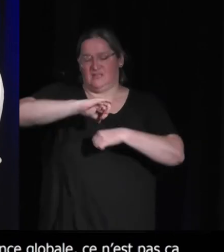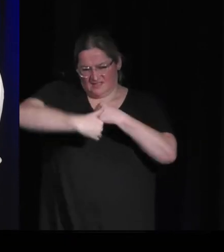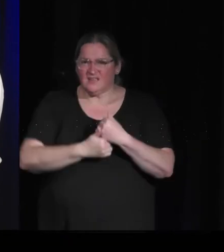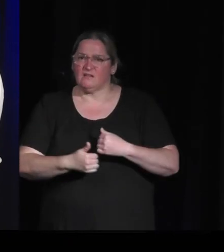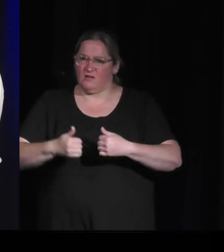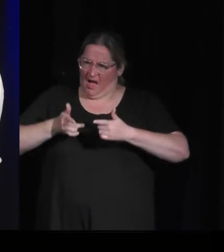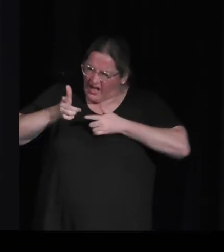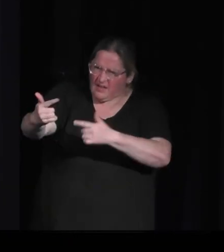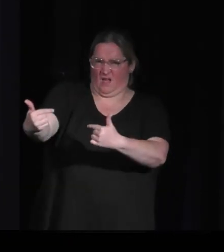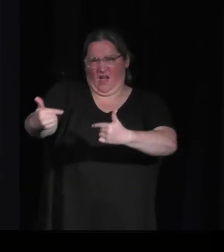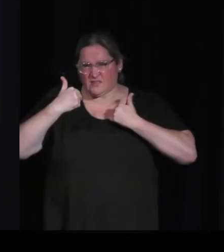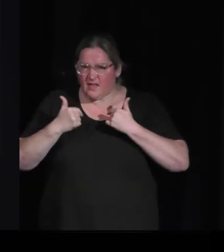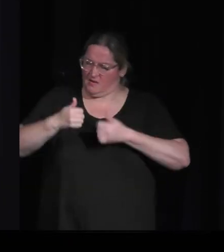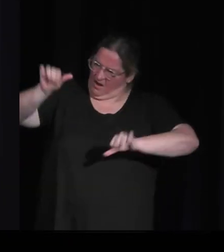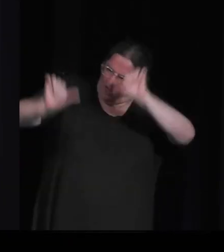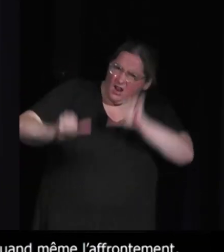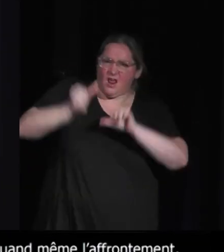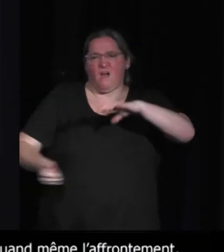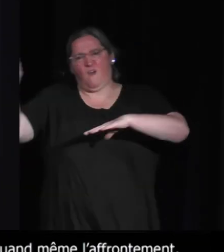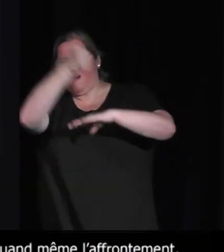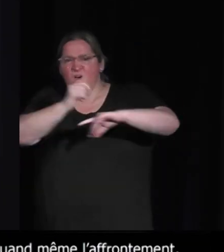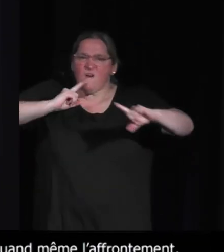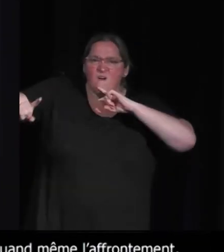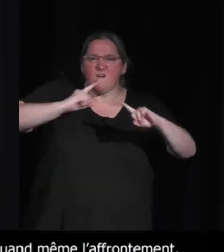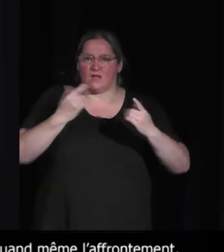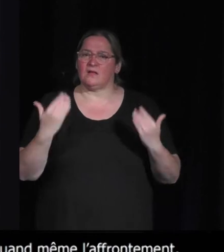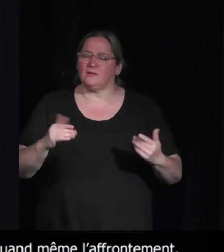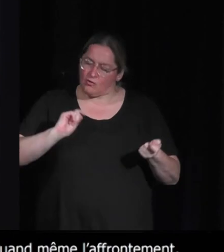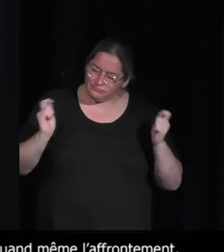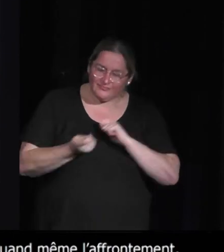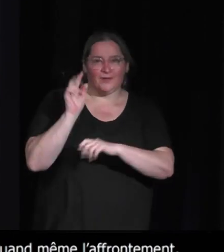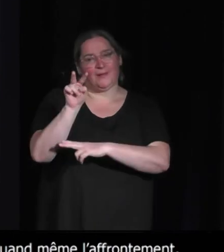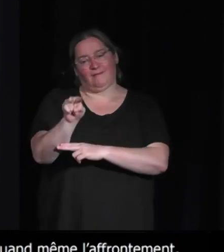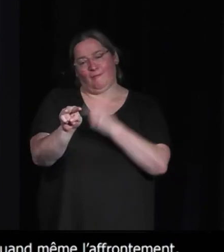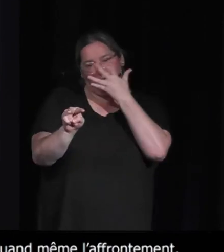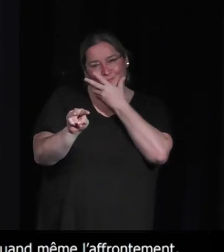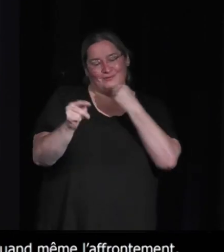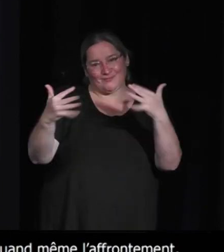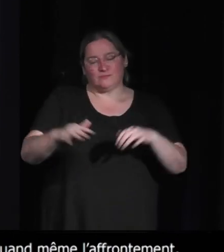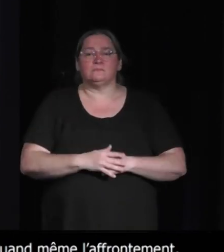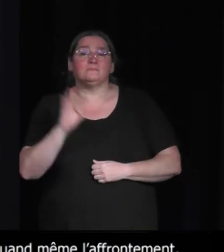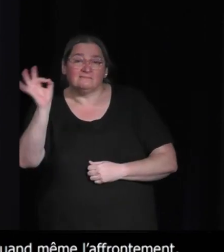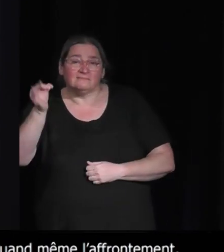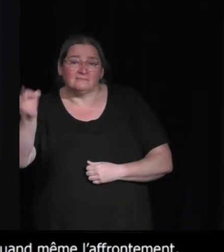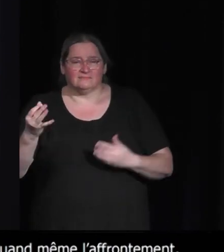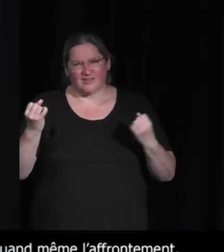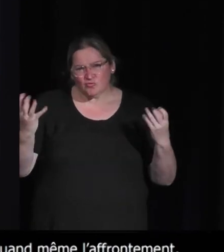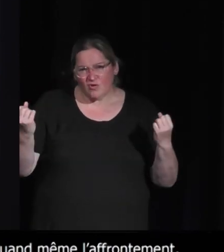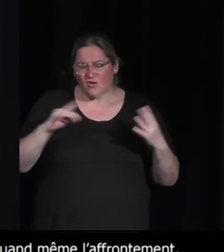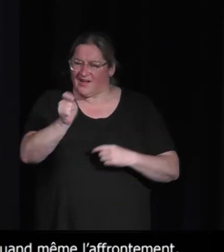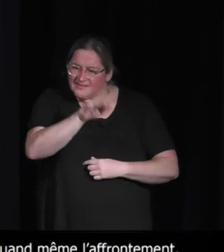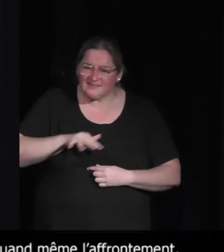décor, même sur un jeu qui va peut-être parler de la nature, mais on se retrouve souvent avec un